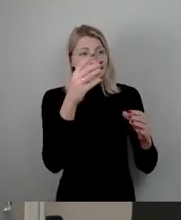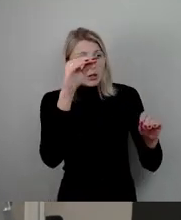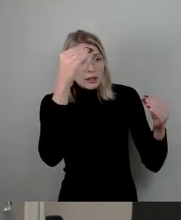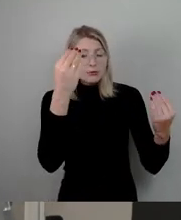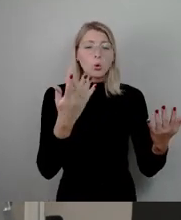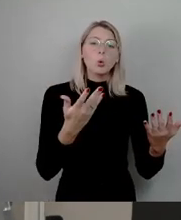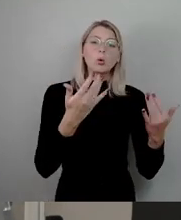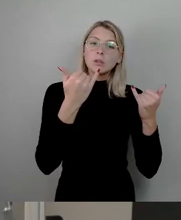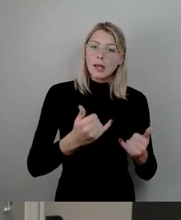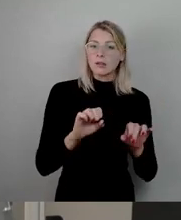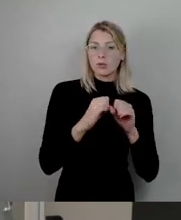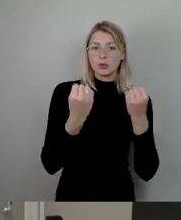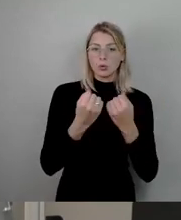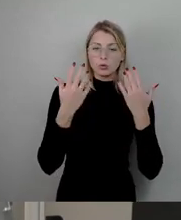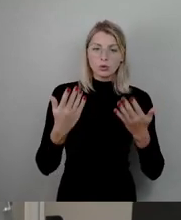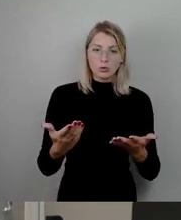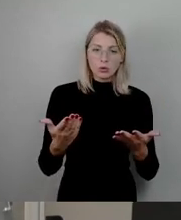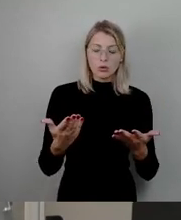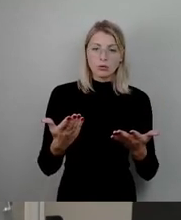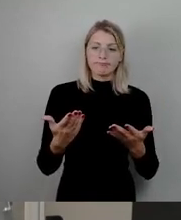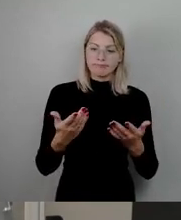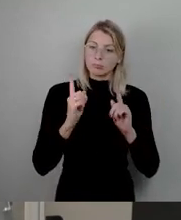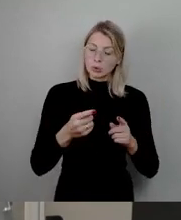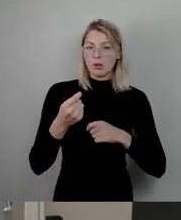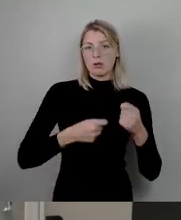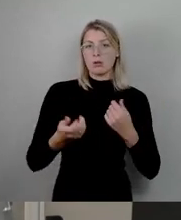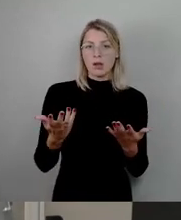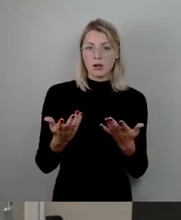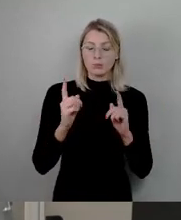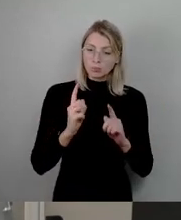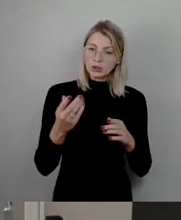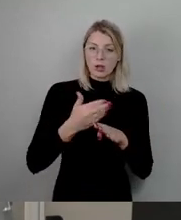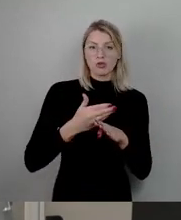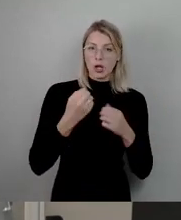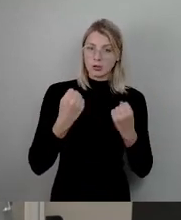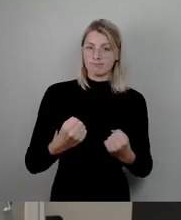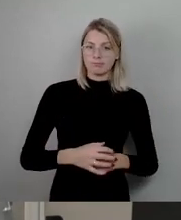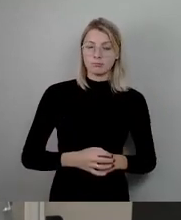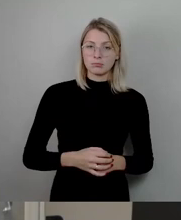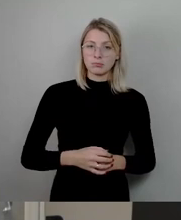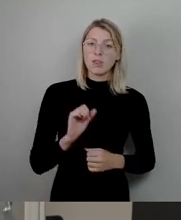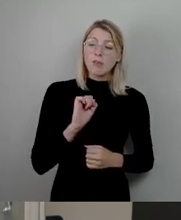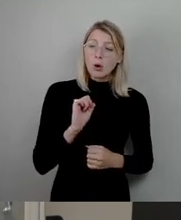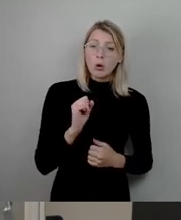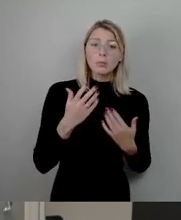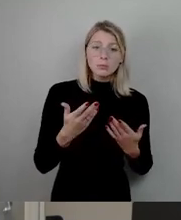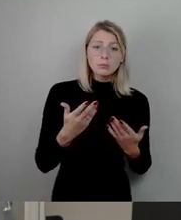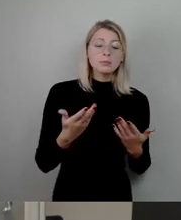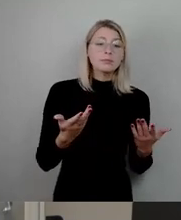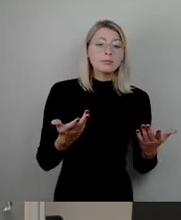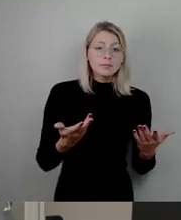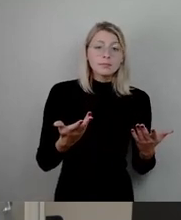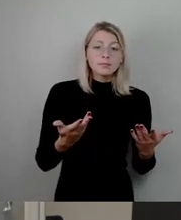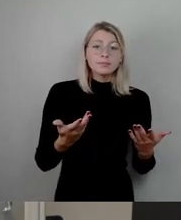Situation, wo auch gehandelt werden muss, wo eine Entscheidung getroffen werden muss. Warum? Und hier verweise ich einfach auf